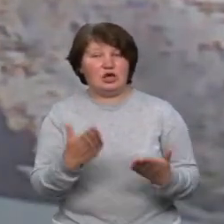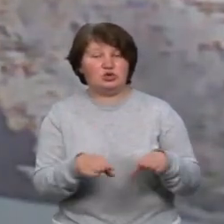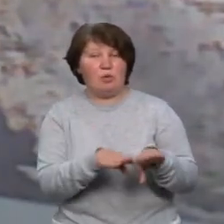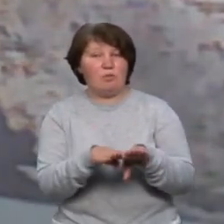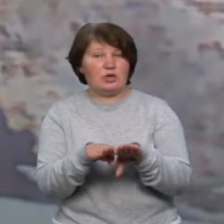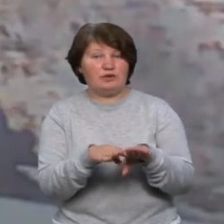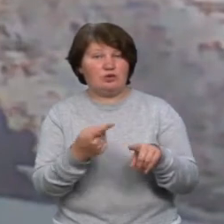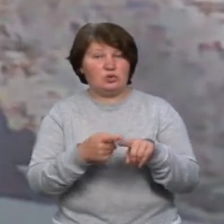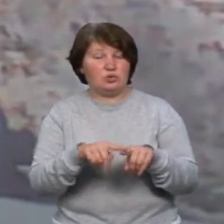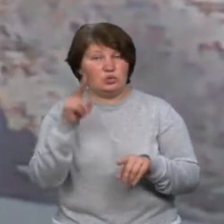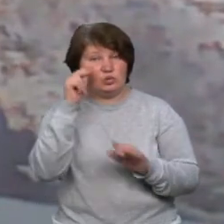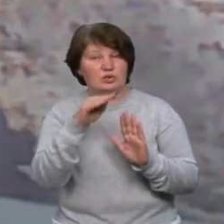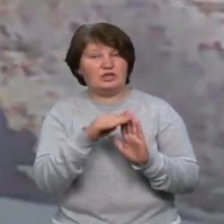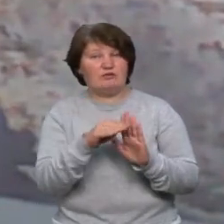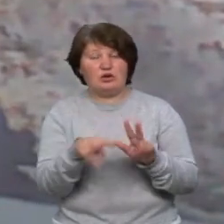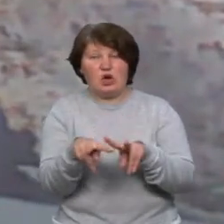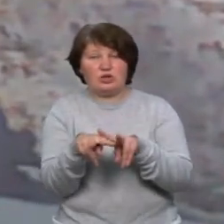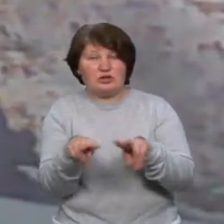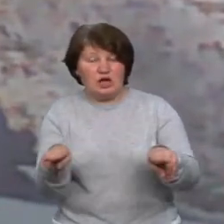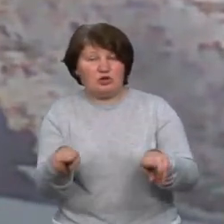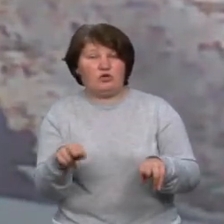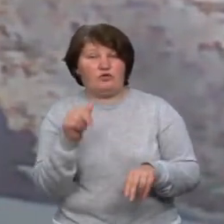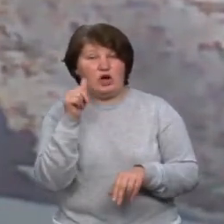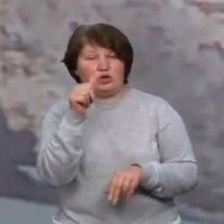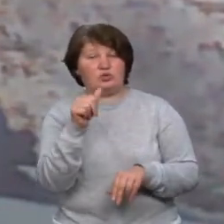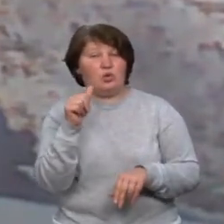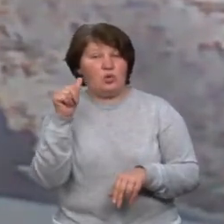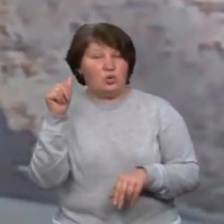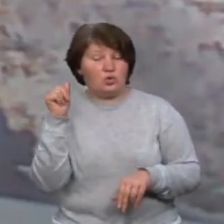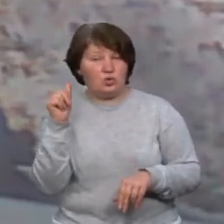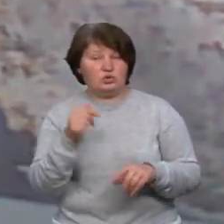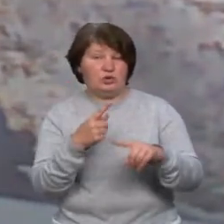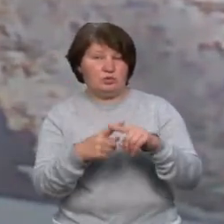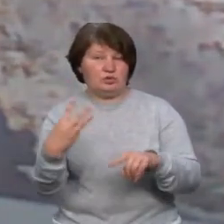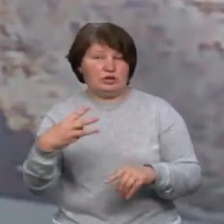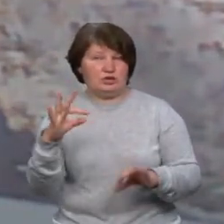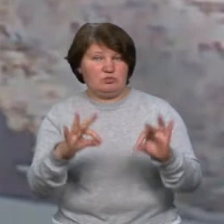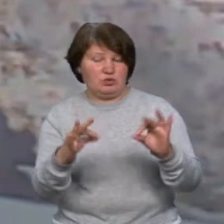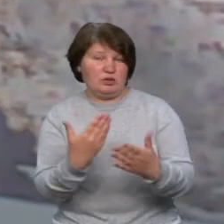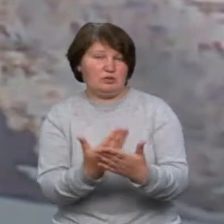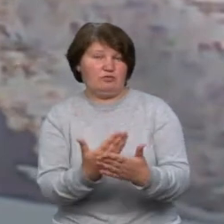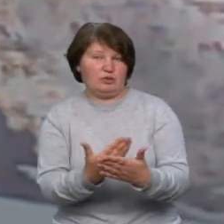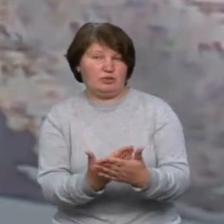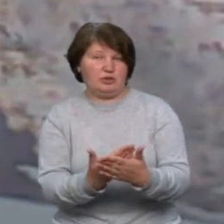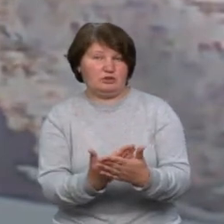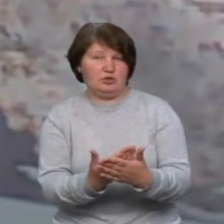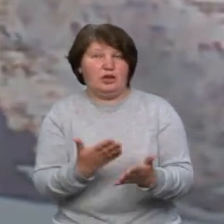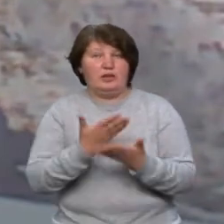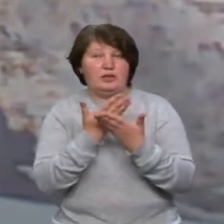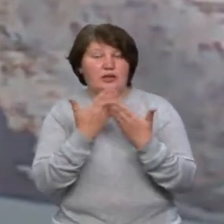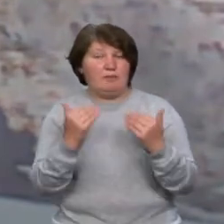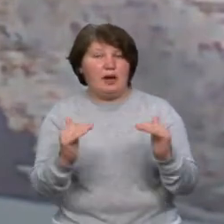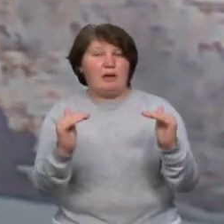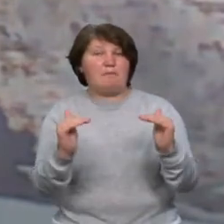цифру з аналогічним періодом минулого року, то це плюс 30% приблизно. Тобто немає падіння.